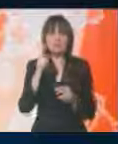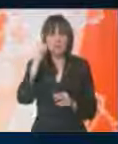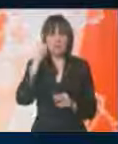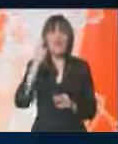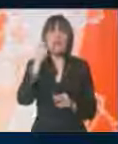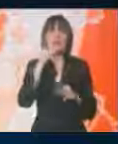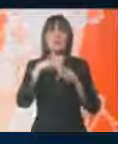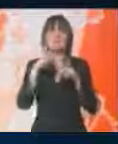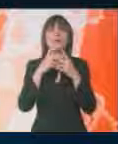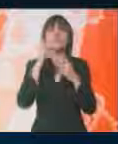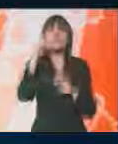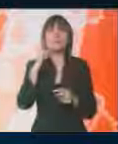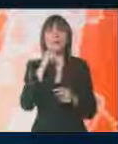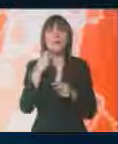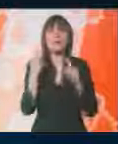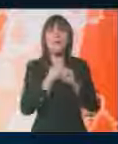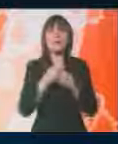znali za Tačive veze sa kosovskim podzemljem. kanal.